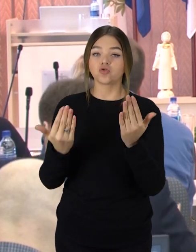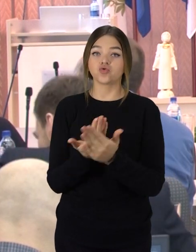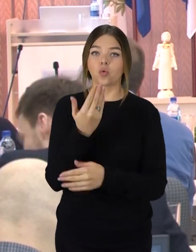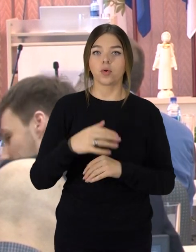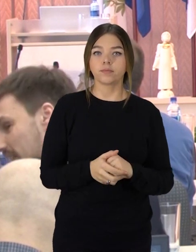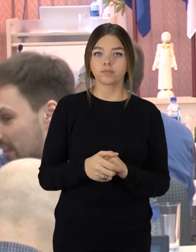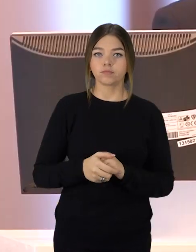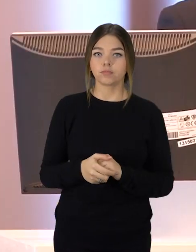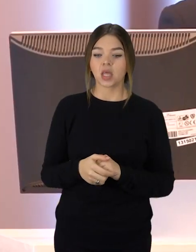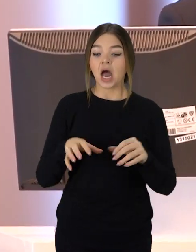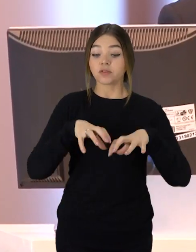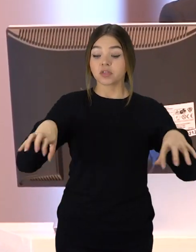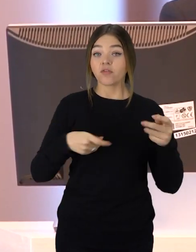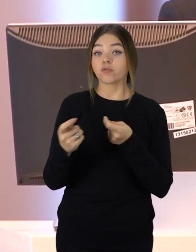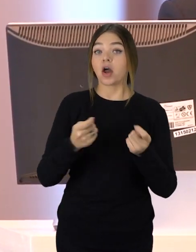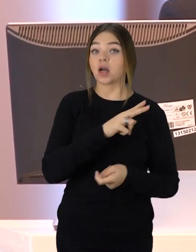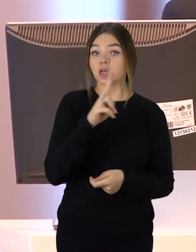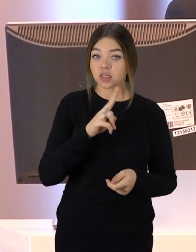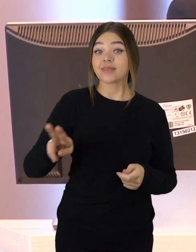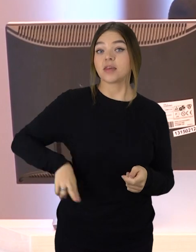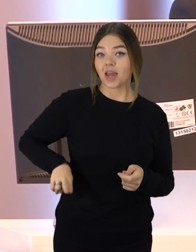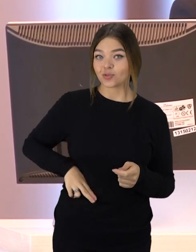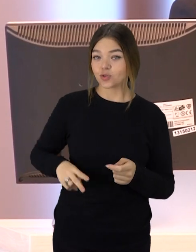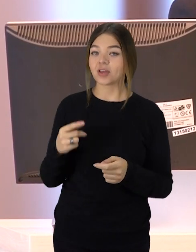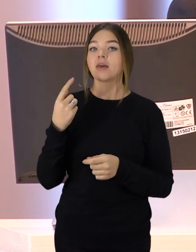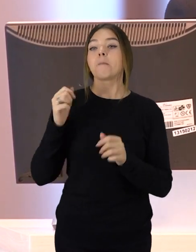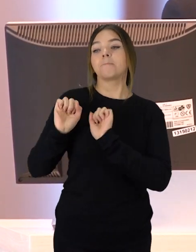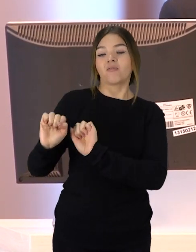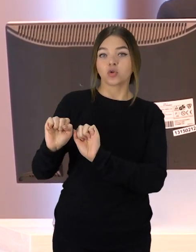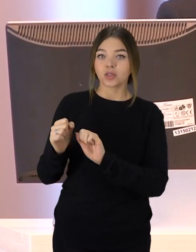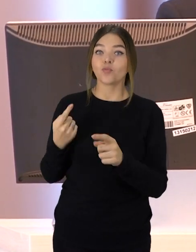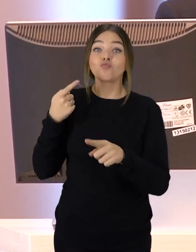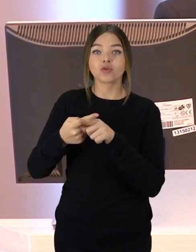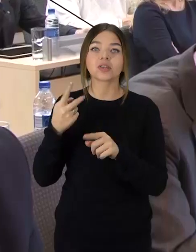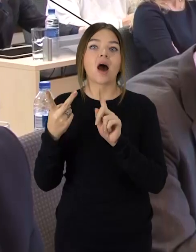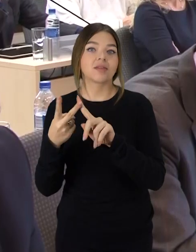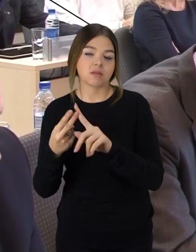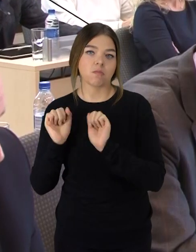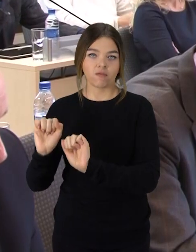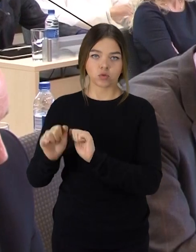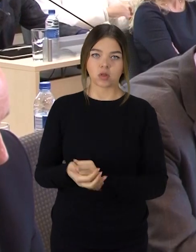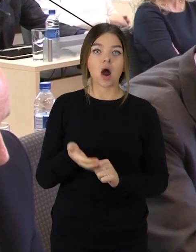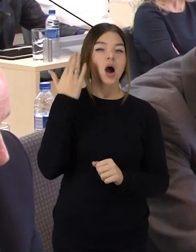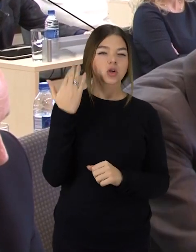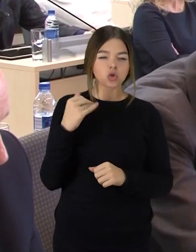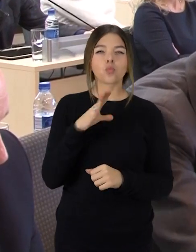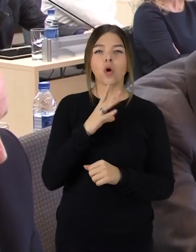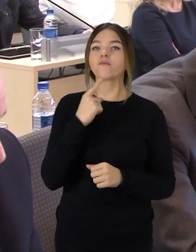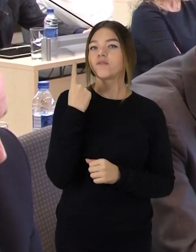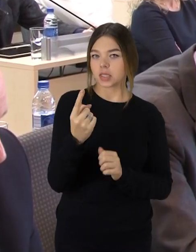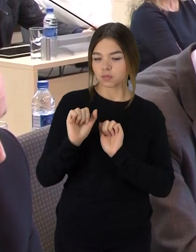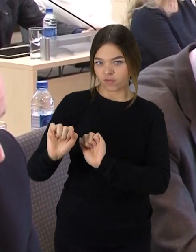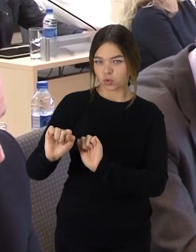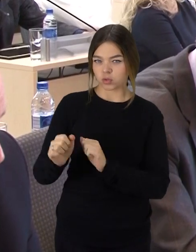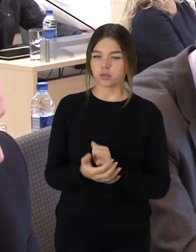nustatyta, kad administracijai vadovaujo direktorius ir du jo pavaduotojai. Iki tol administracijos direktorius, kurį laiką turėjo tik vieną pavaduotoją,